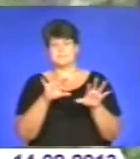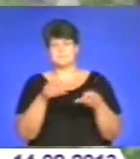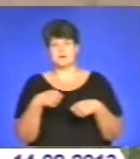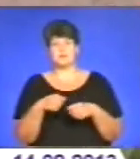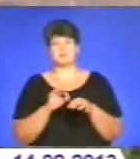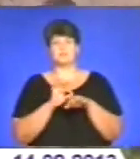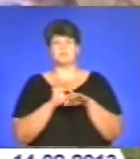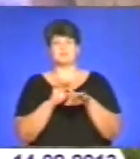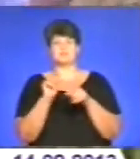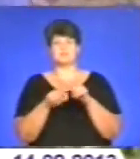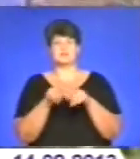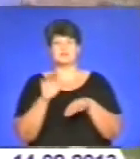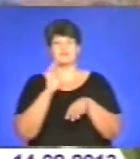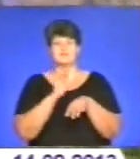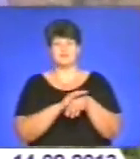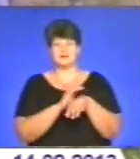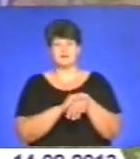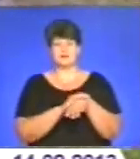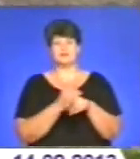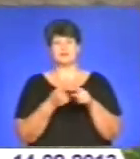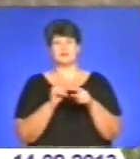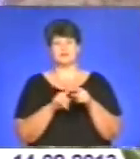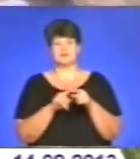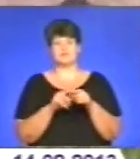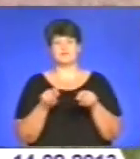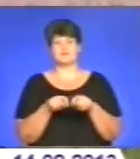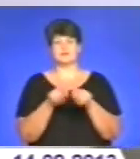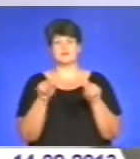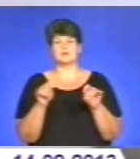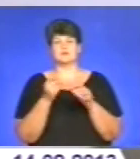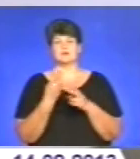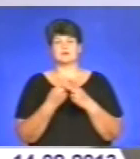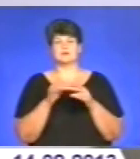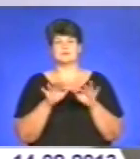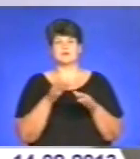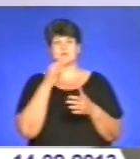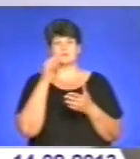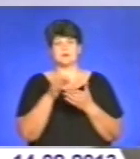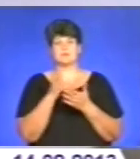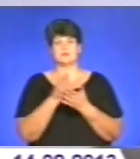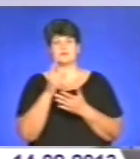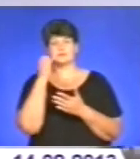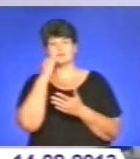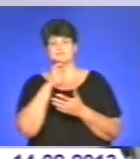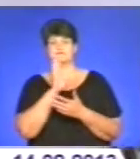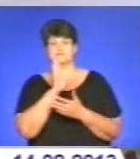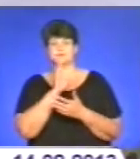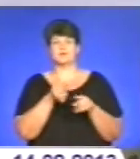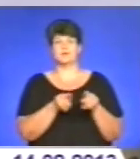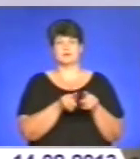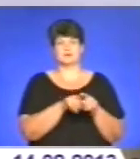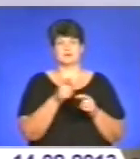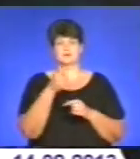За фактом незаконного обігу наркотичних речовин порушено кримінальне провадження. Відповідальність нестимуть і пенсіонерка зі Зборівщини, і